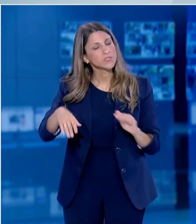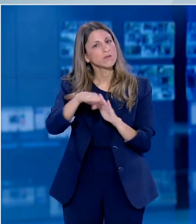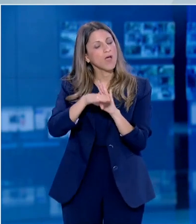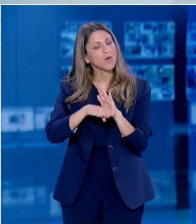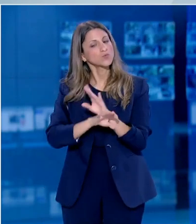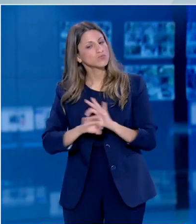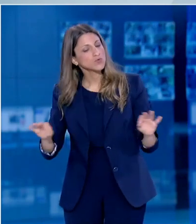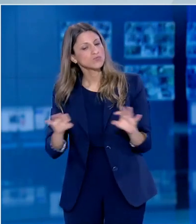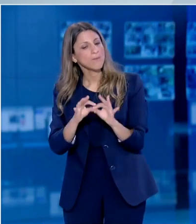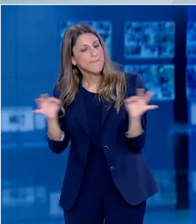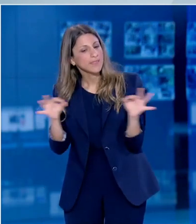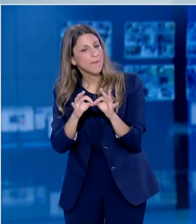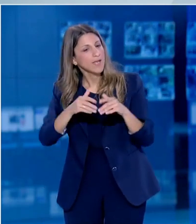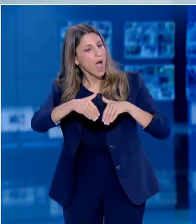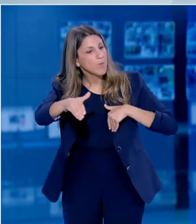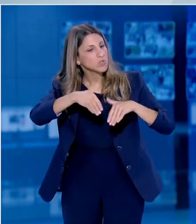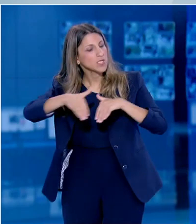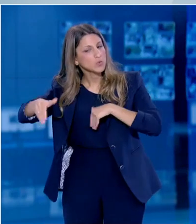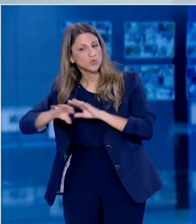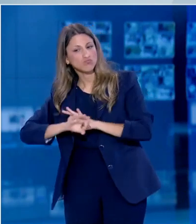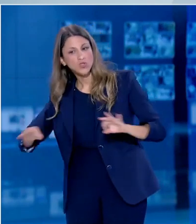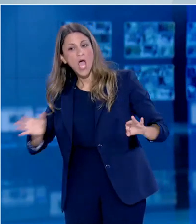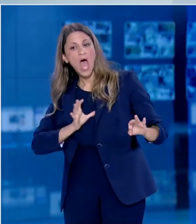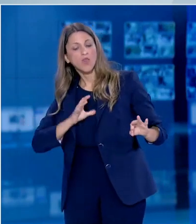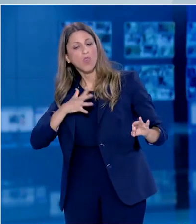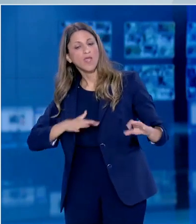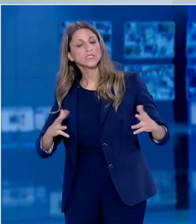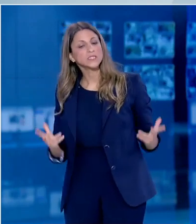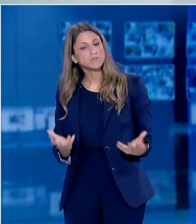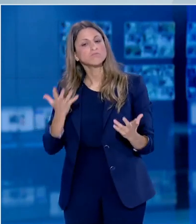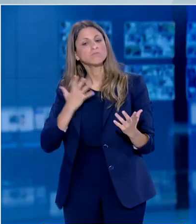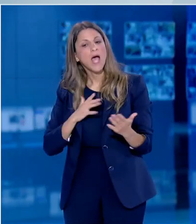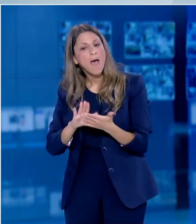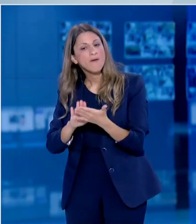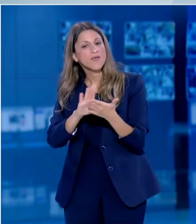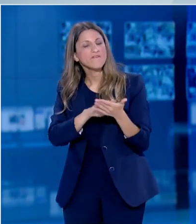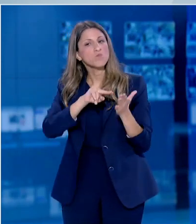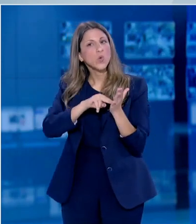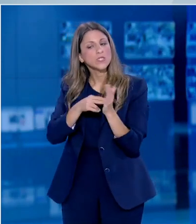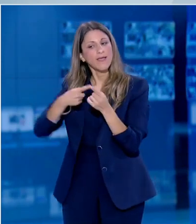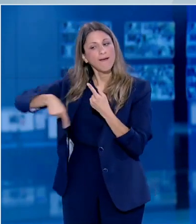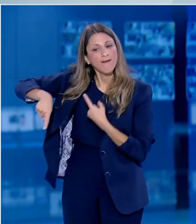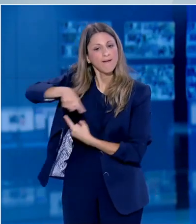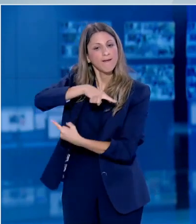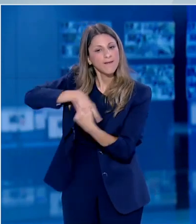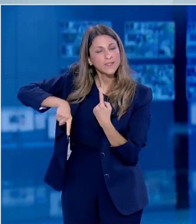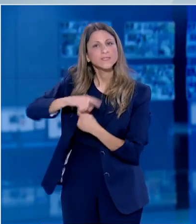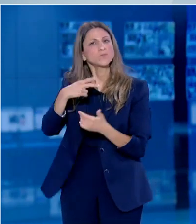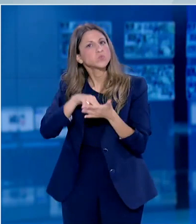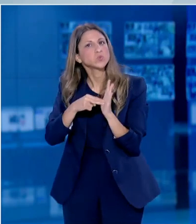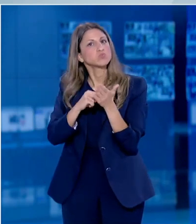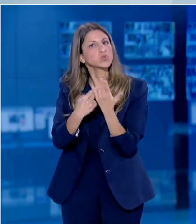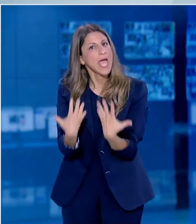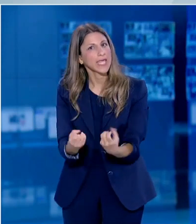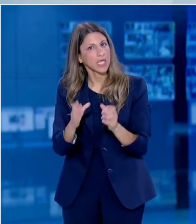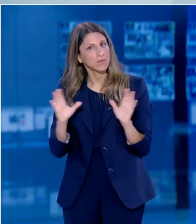τηρεί όσο μπορεί τις αποστάσεις σημαίνει ότι ο κόσμος επιλέγει κοινωνικές επαφές στο στενό του κύκλο σημαίνει ότι ο κόσμος είναι προσεκτικός